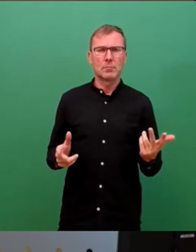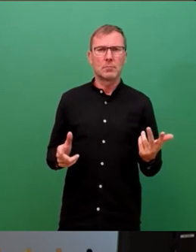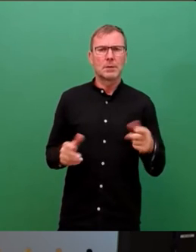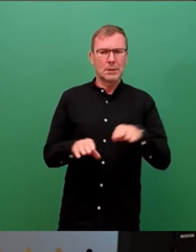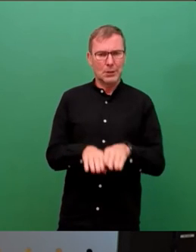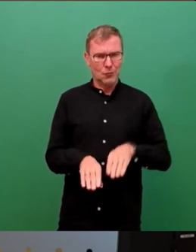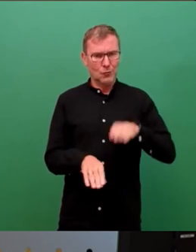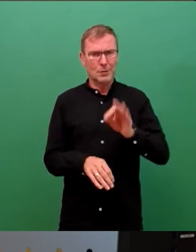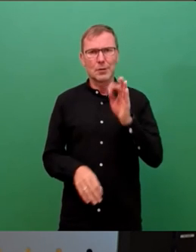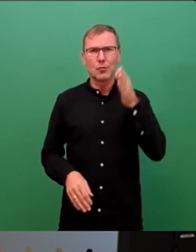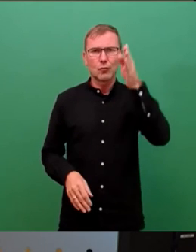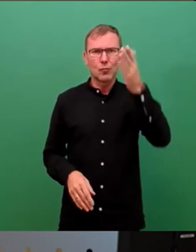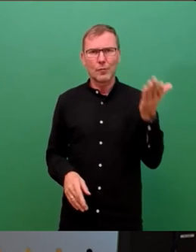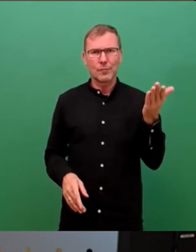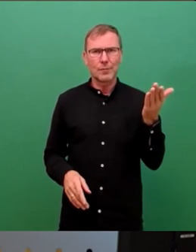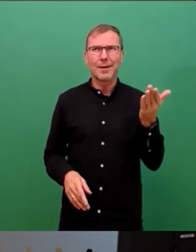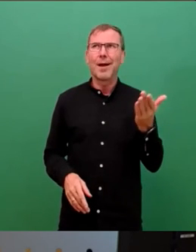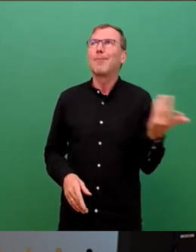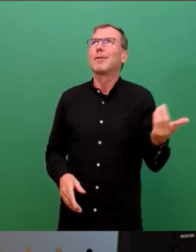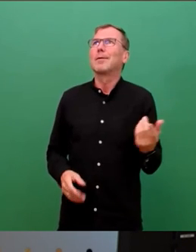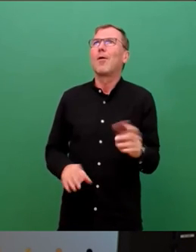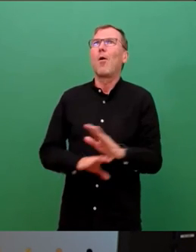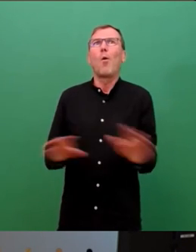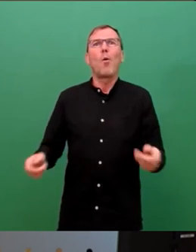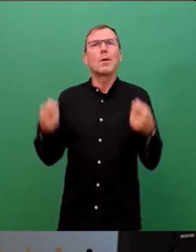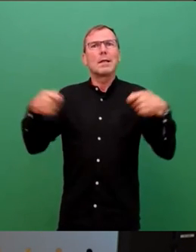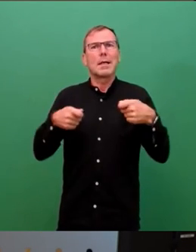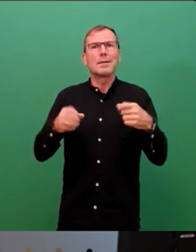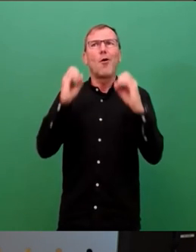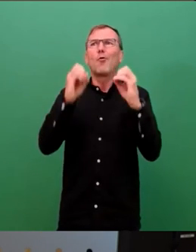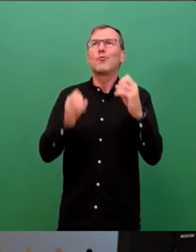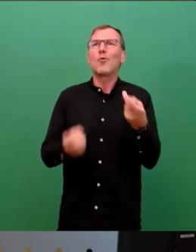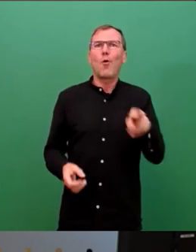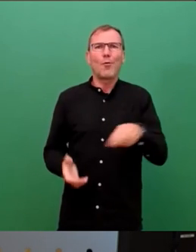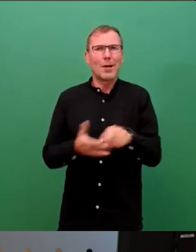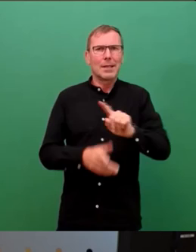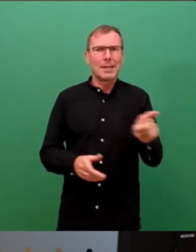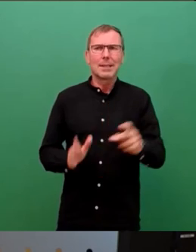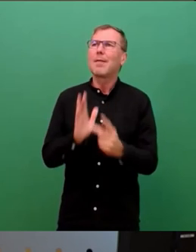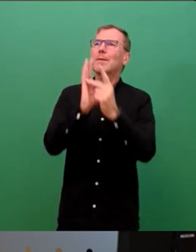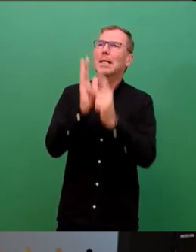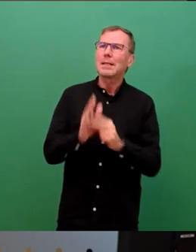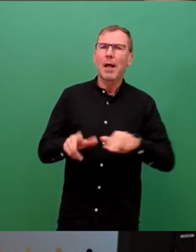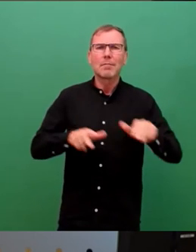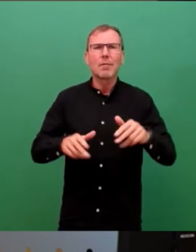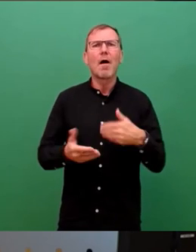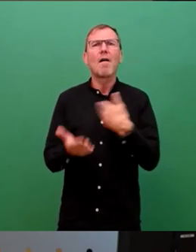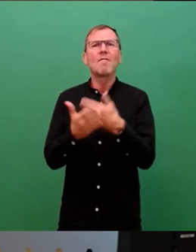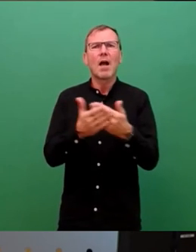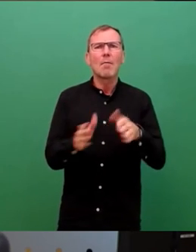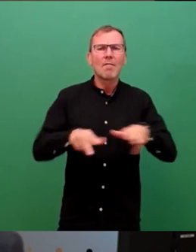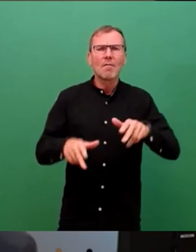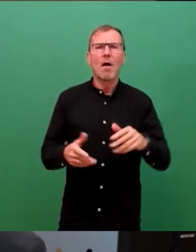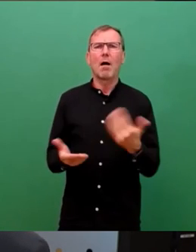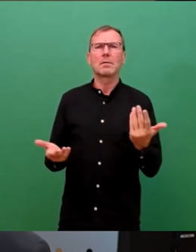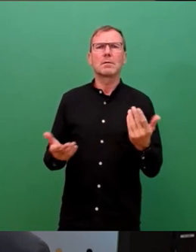Zukunft wird nicht zum Nulltarif zu haben sein. Für die Digitalisierung unserer Vergabeverfahren und Fachverfahren, die Smart